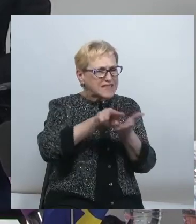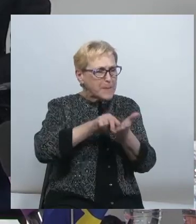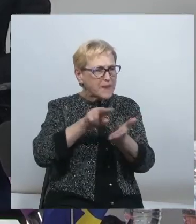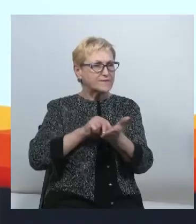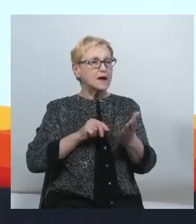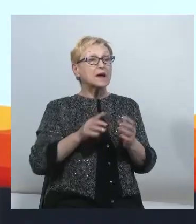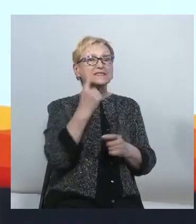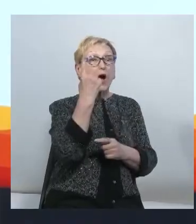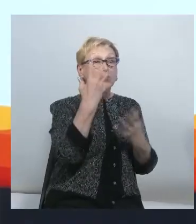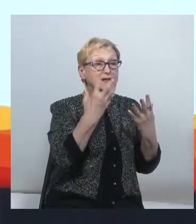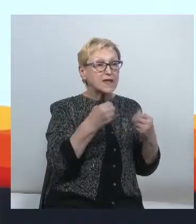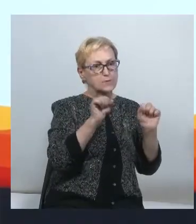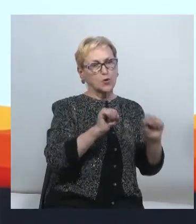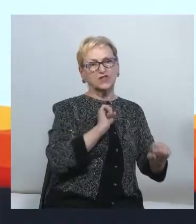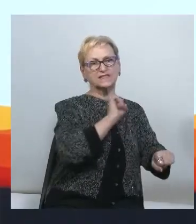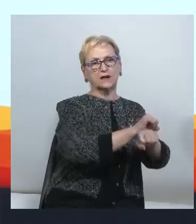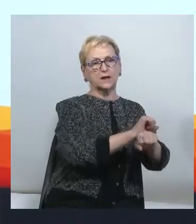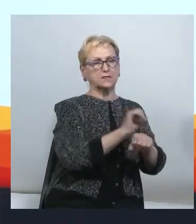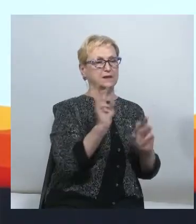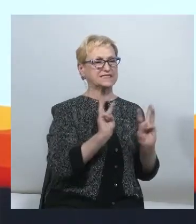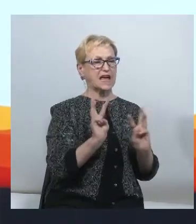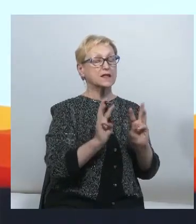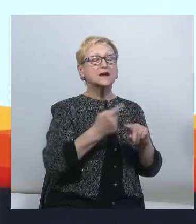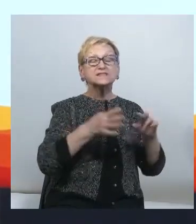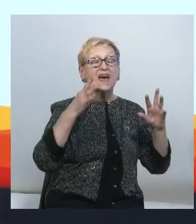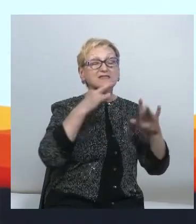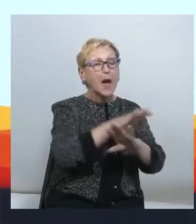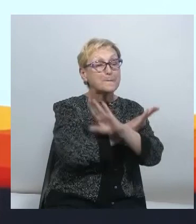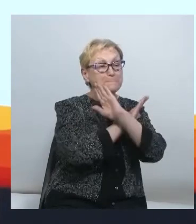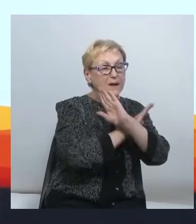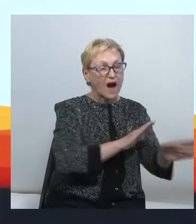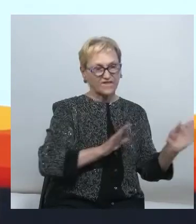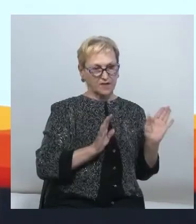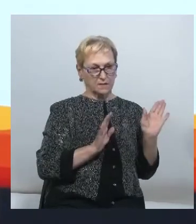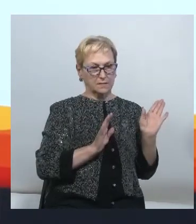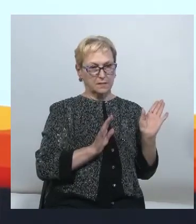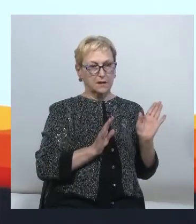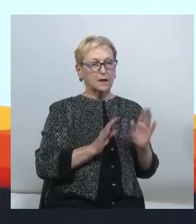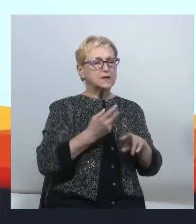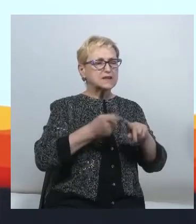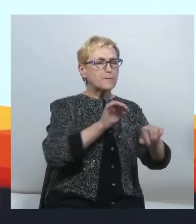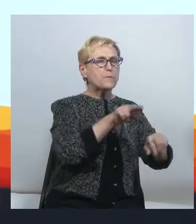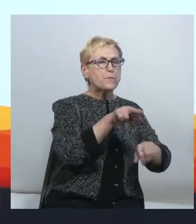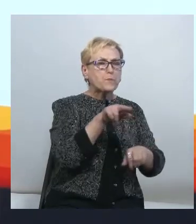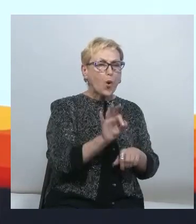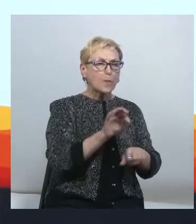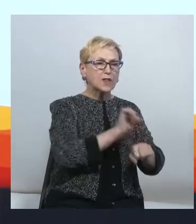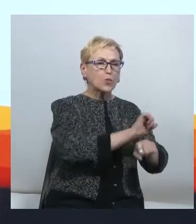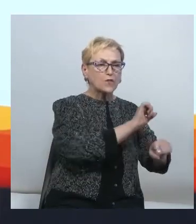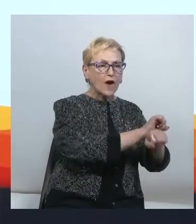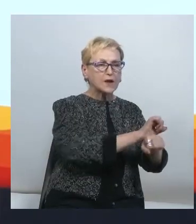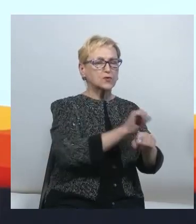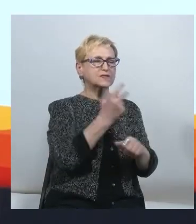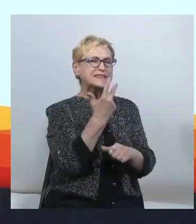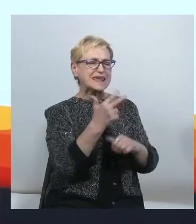можна бути закрити сайт. Це відверта неправда, тому що процедура по блокуванню, вона тривала. Це три